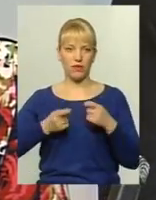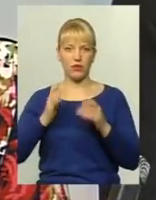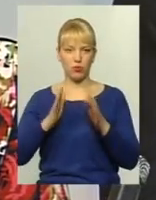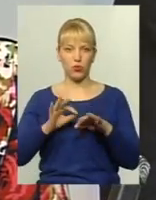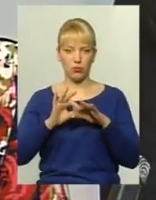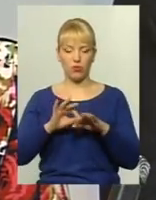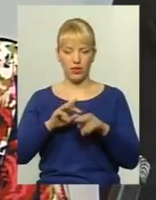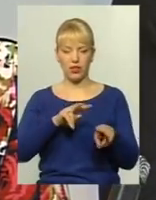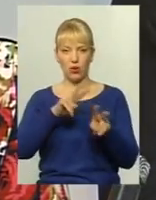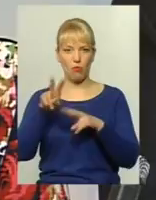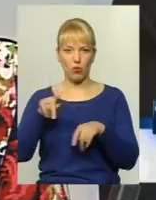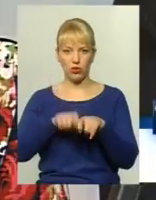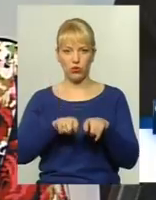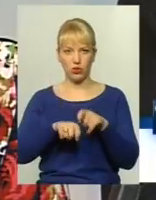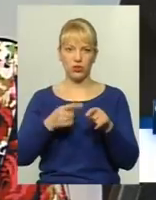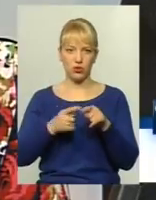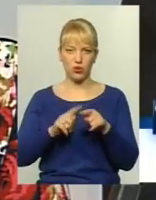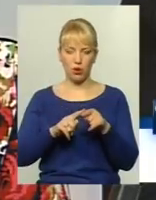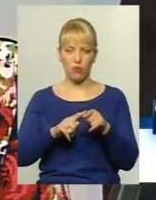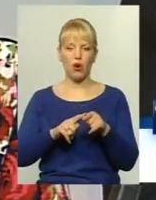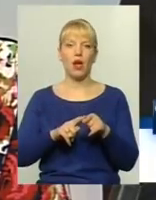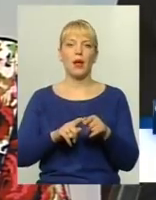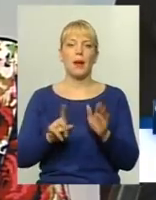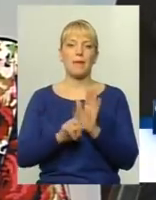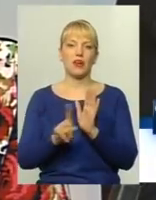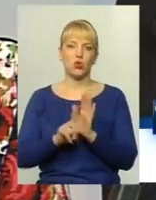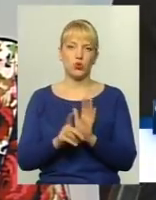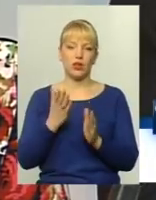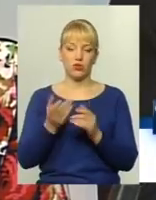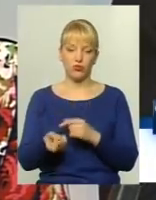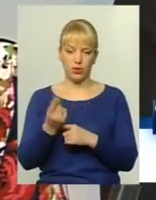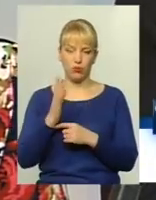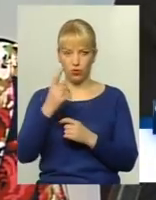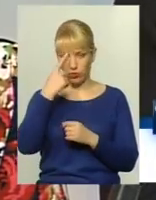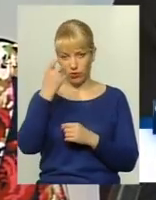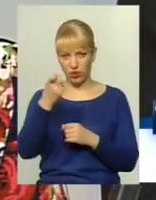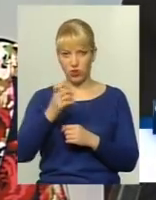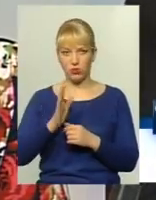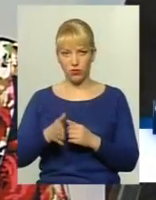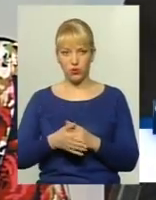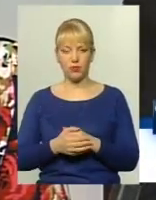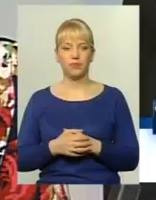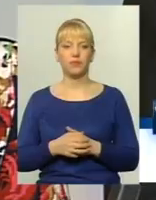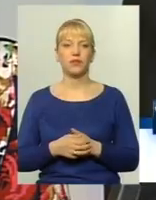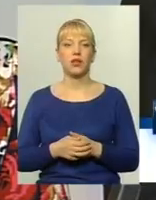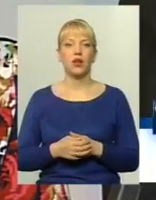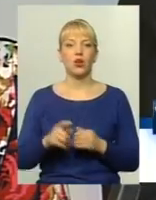проведено моніторинг по даному маршруту і у разі виявлення буде перезнака попередженого однозначно питання.